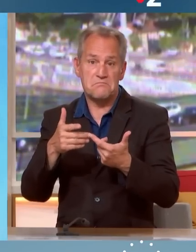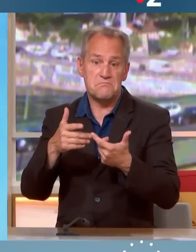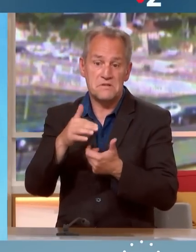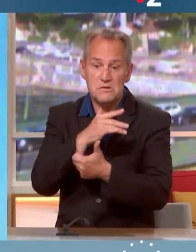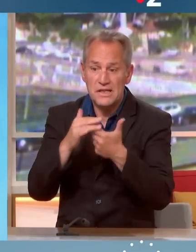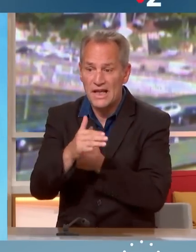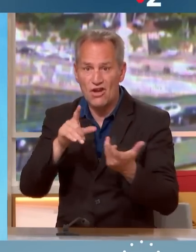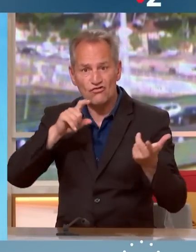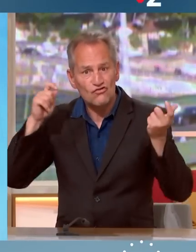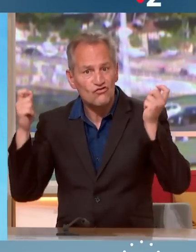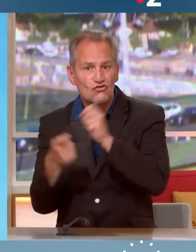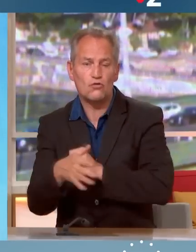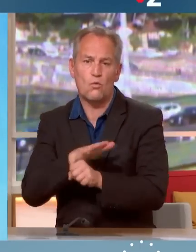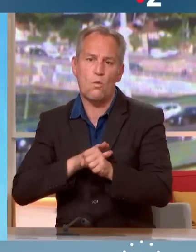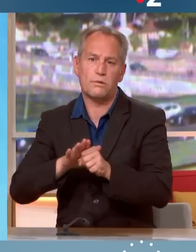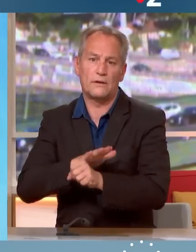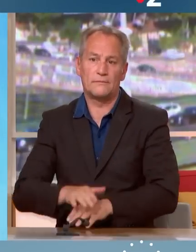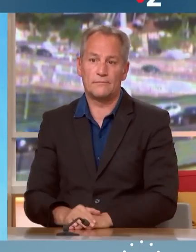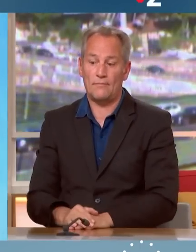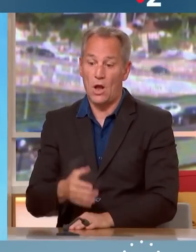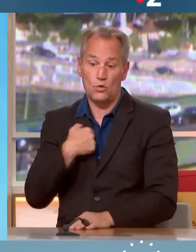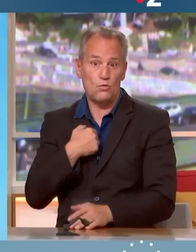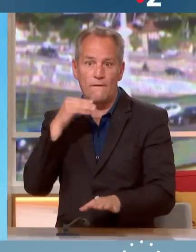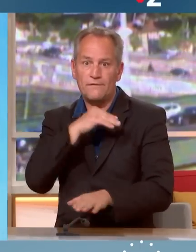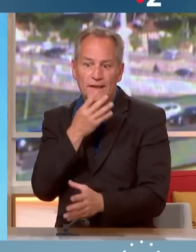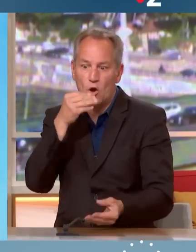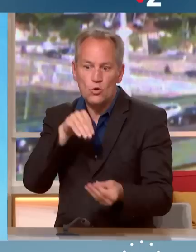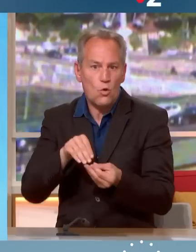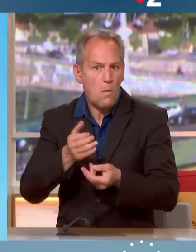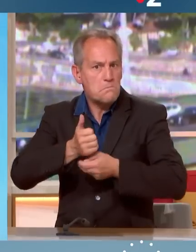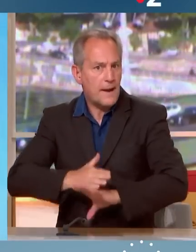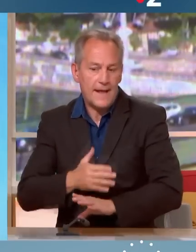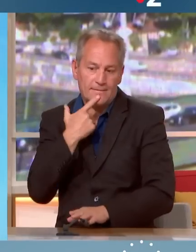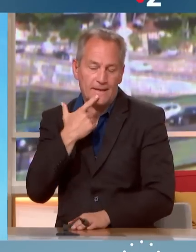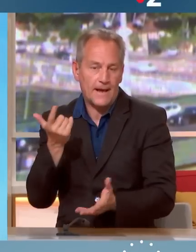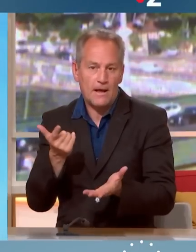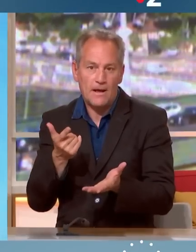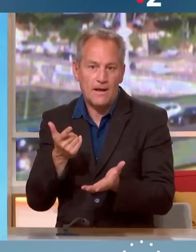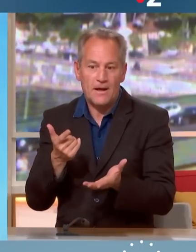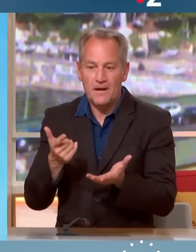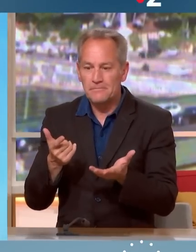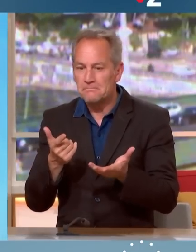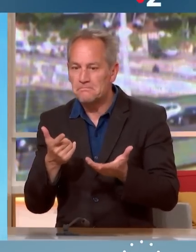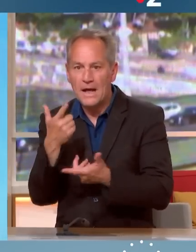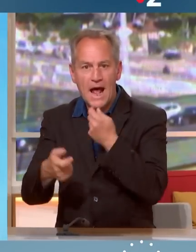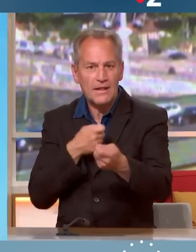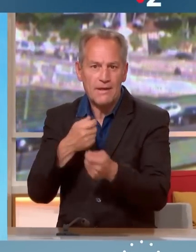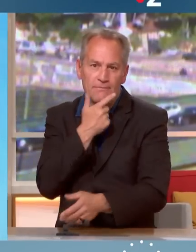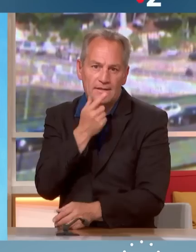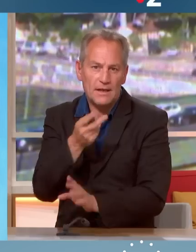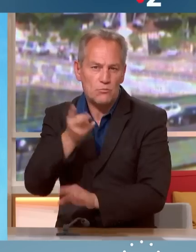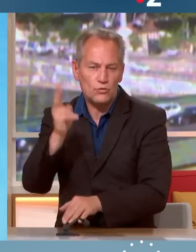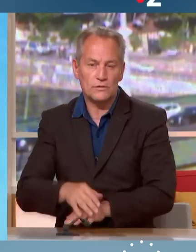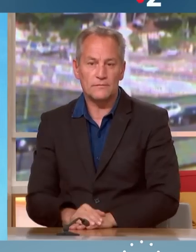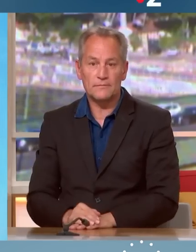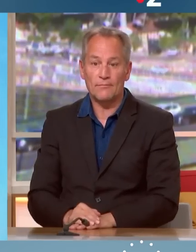pense que plus on part tôt, moins ça coûtera. D'où l'enjeu d'accélérer. Plus vous vous adaptez à un système où l